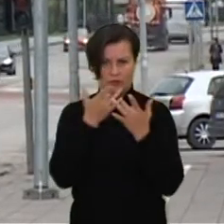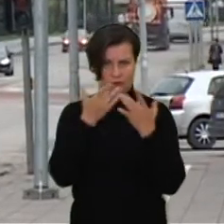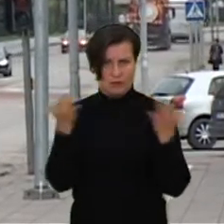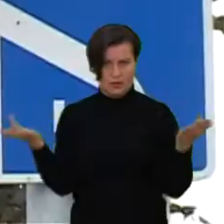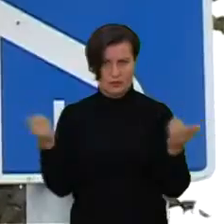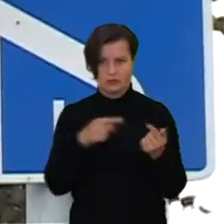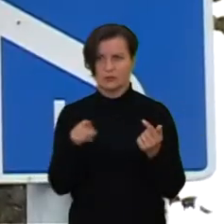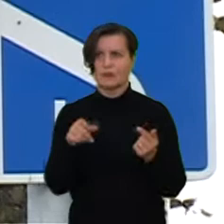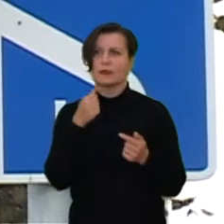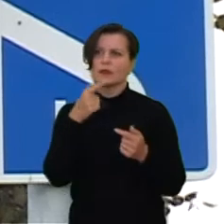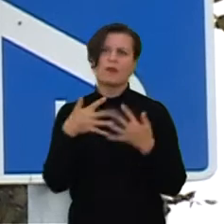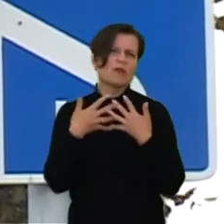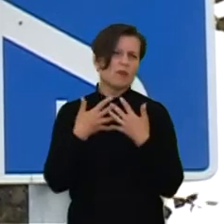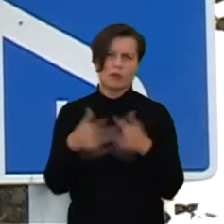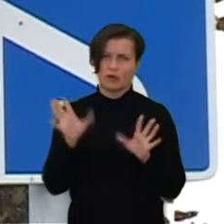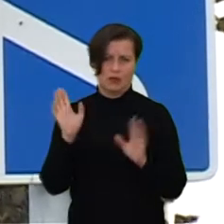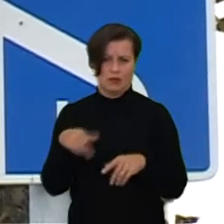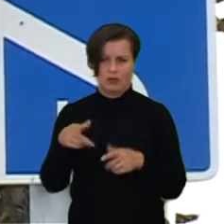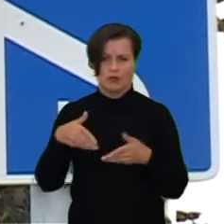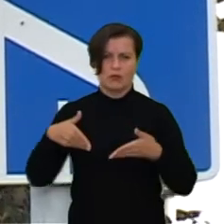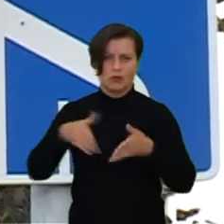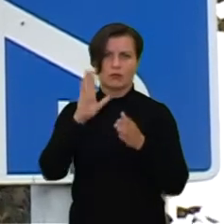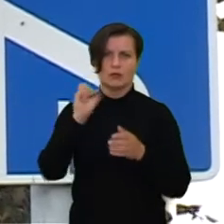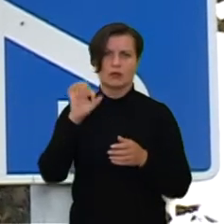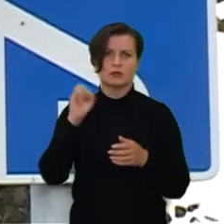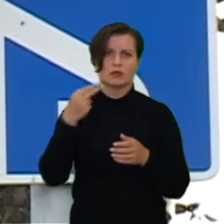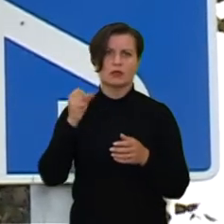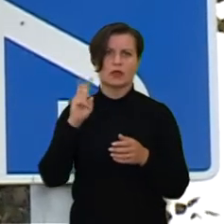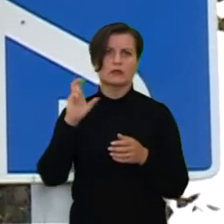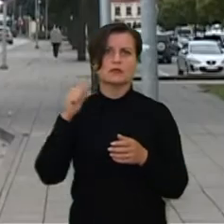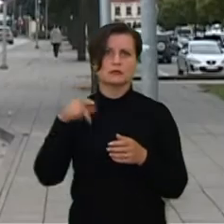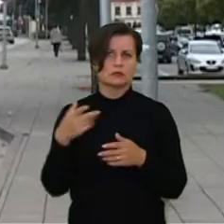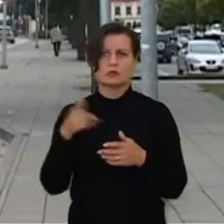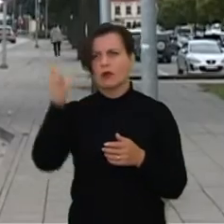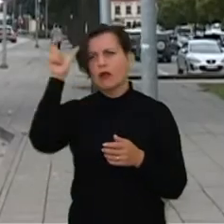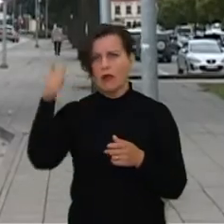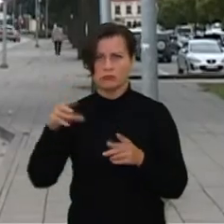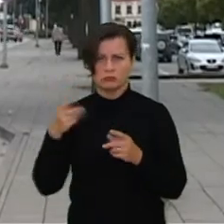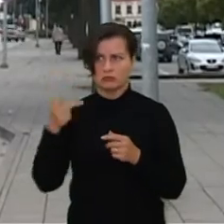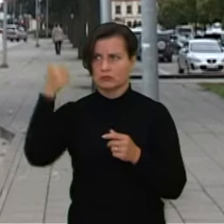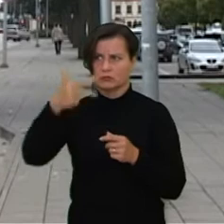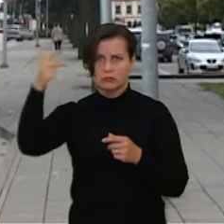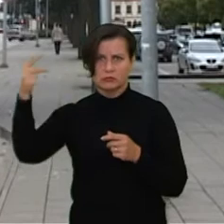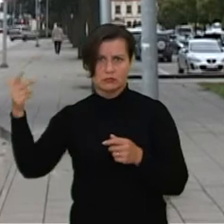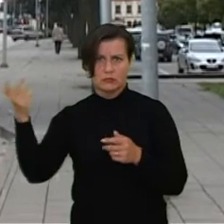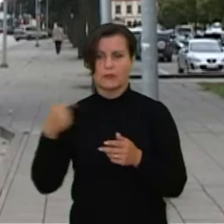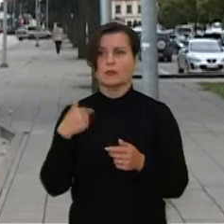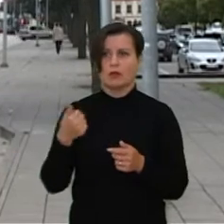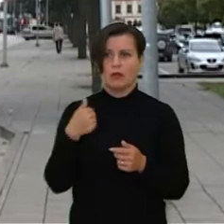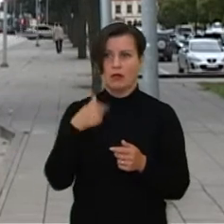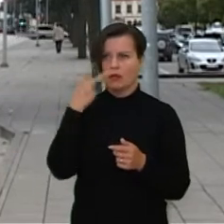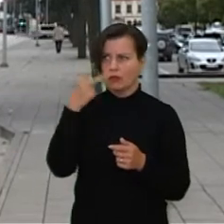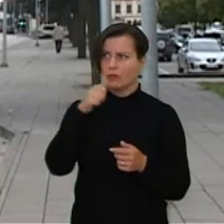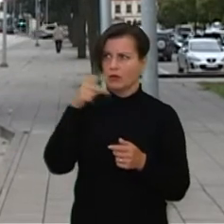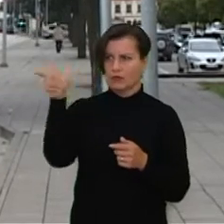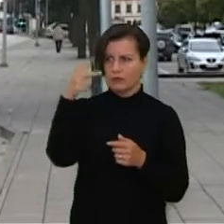galbūt bereikalo Basanavičiaus gatvė čia jų pristatytą, kam čia jūs reikia pristatyti, tačiau kadangi pats matau, ką mūsų